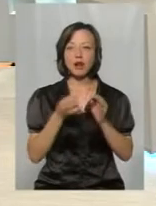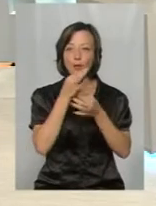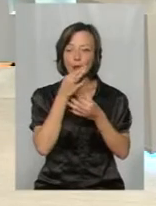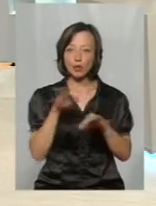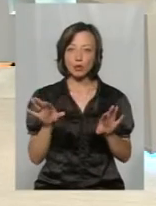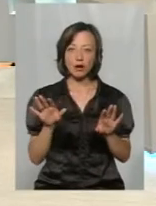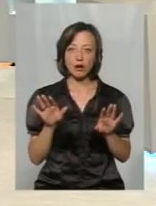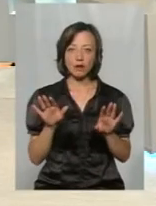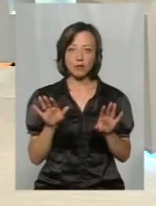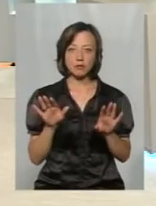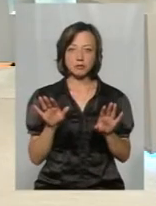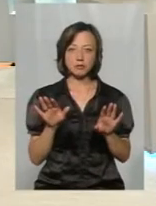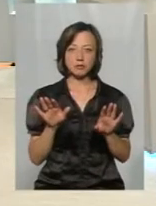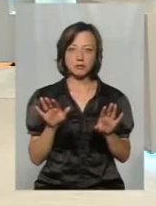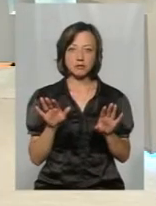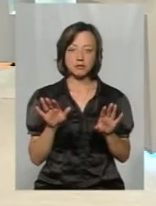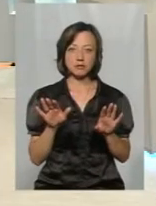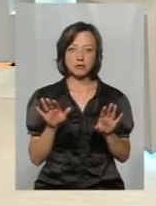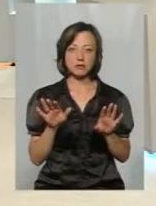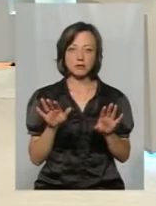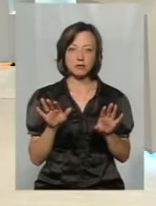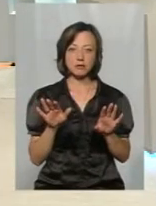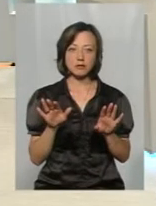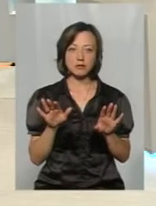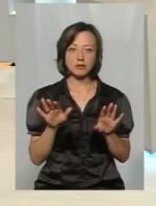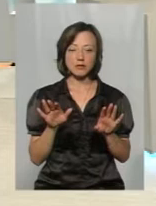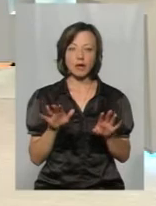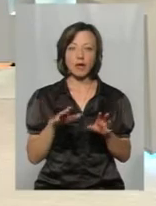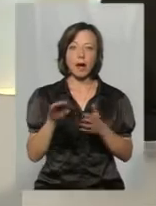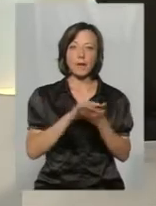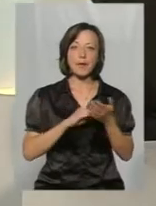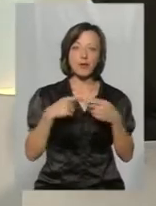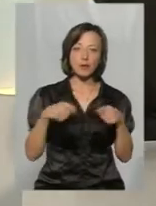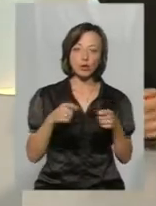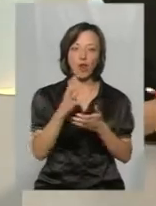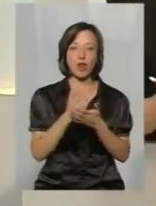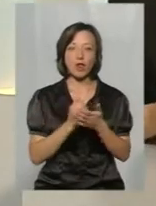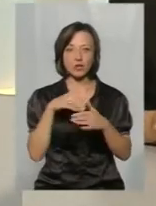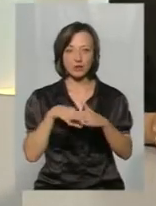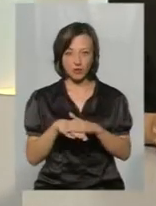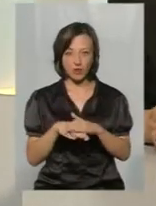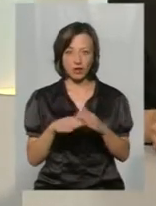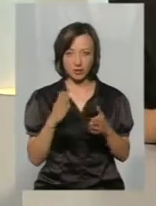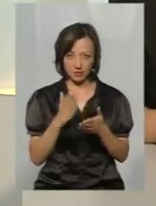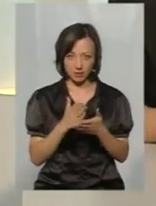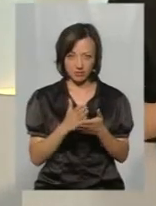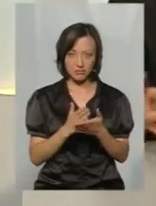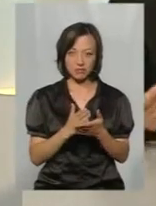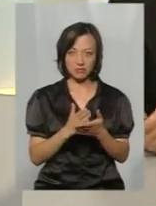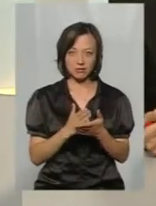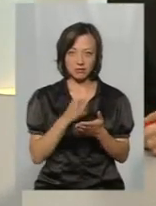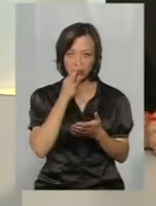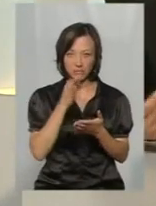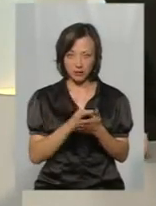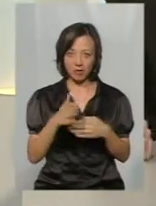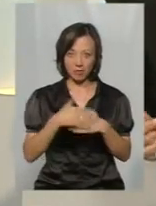перепродаж чи колекціонування, воно якимось чином несе